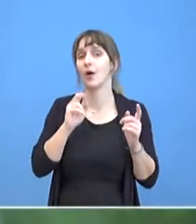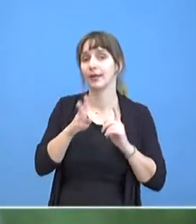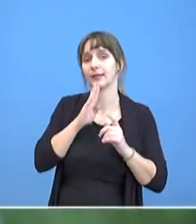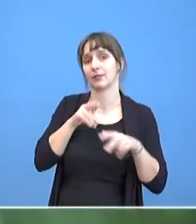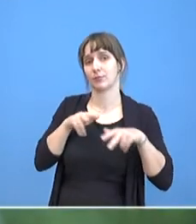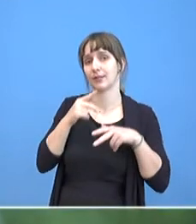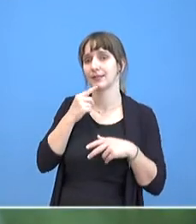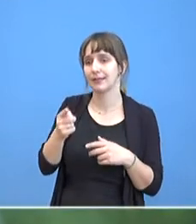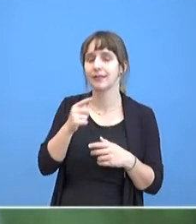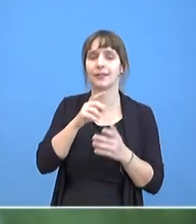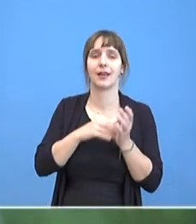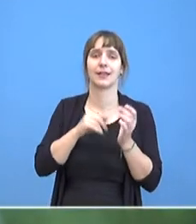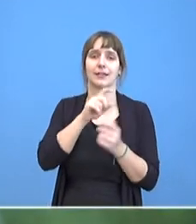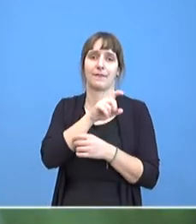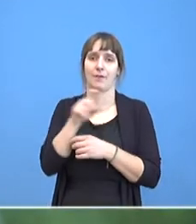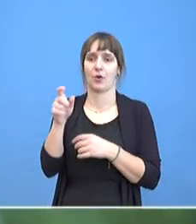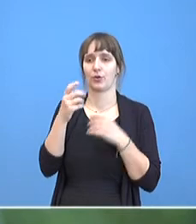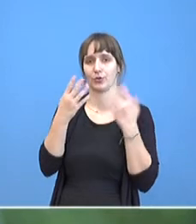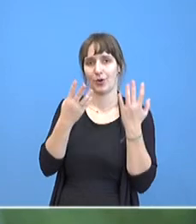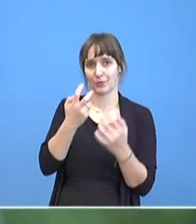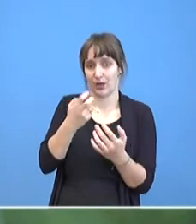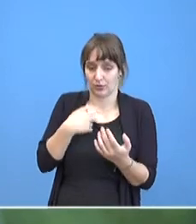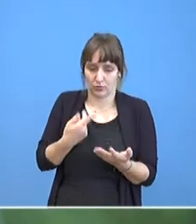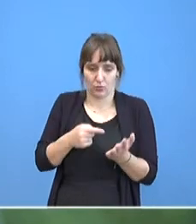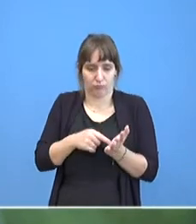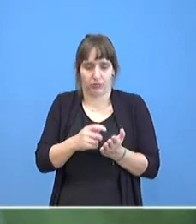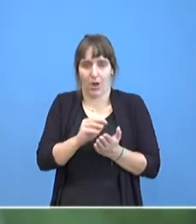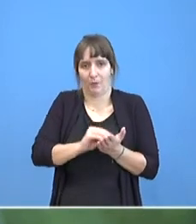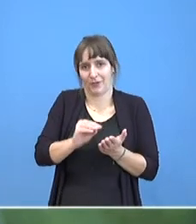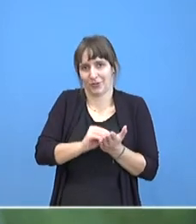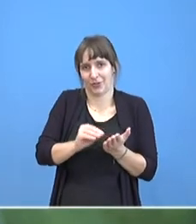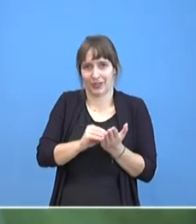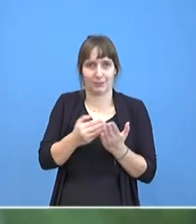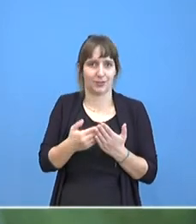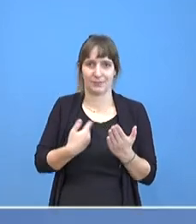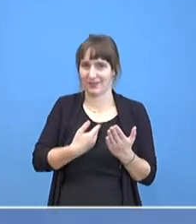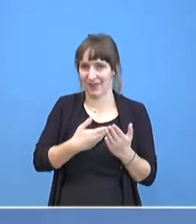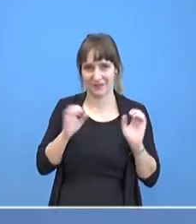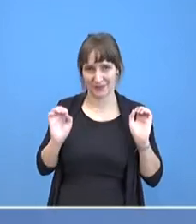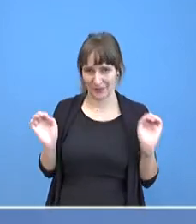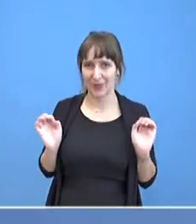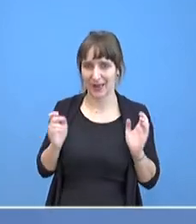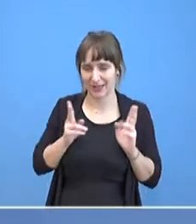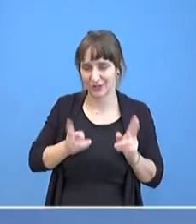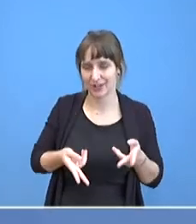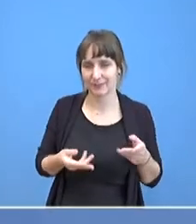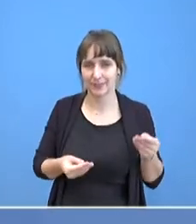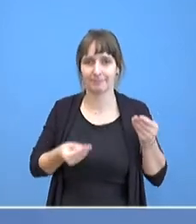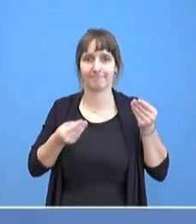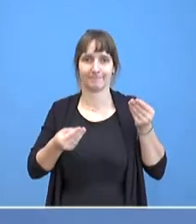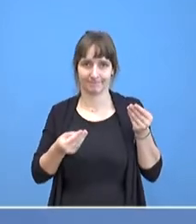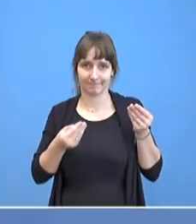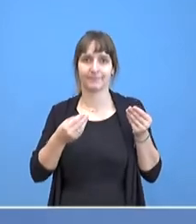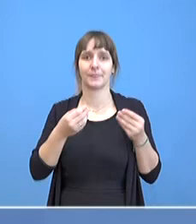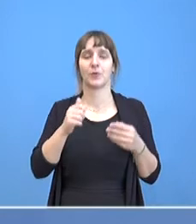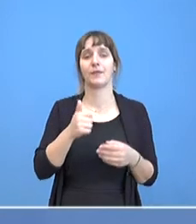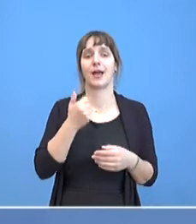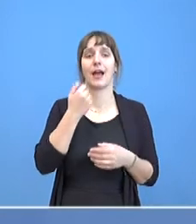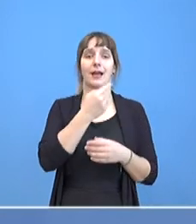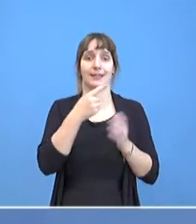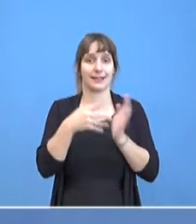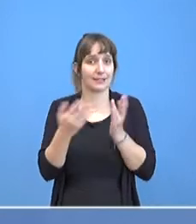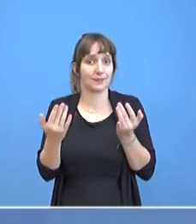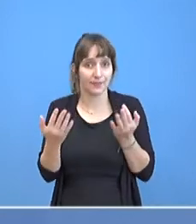so hat man es mir aufgeschrieben, deswegen habe ich keinen Zweifel, wurden etwas über 1,1 Millionen Tests